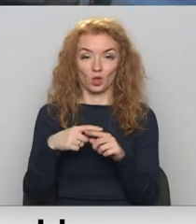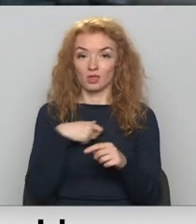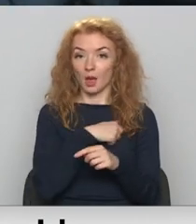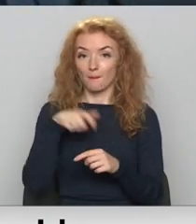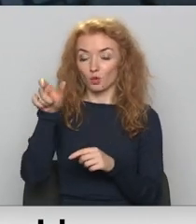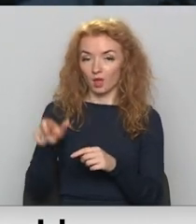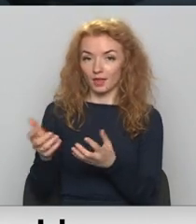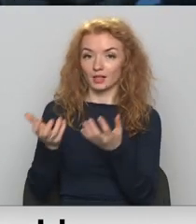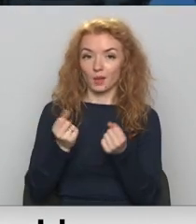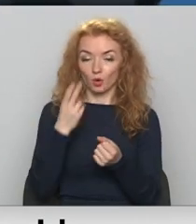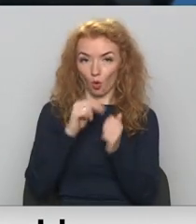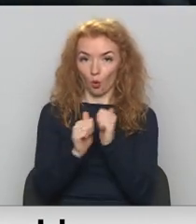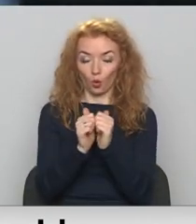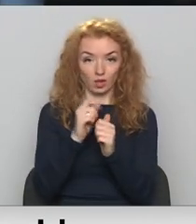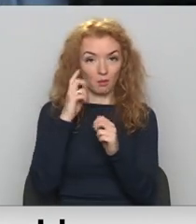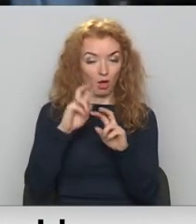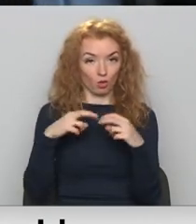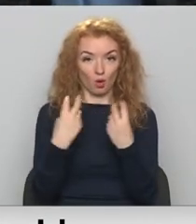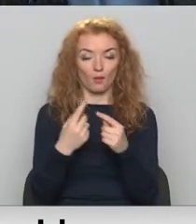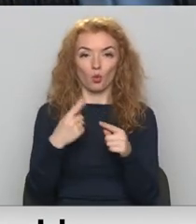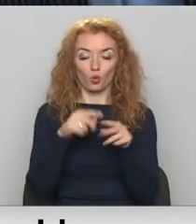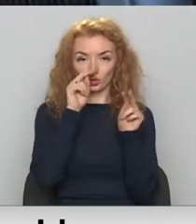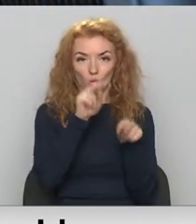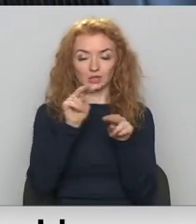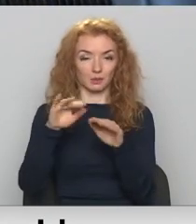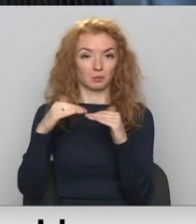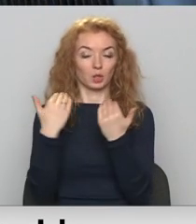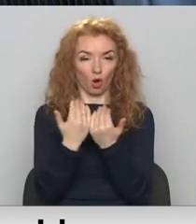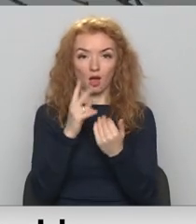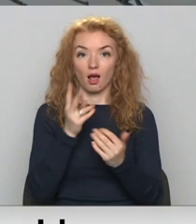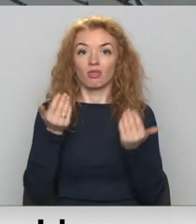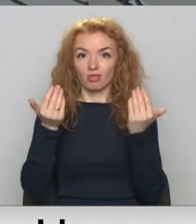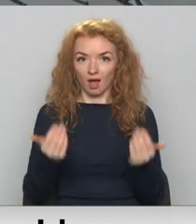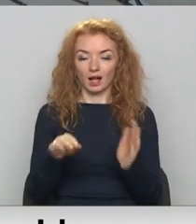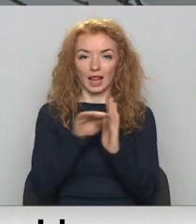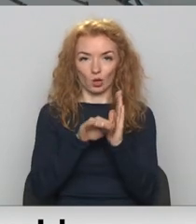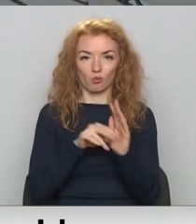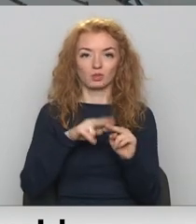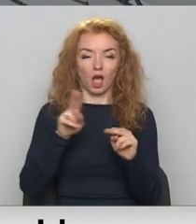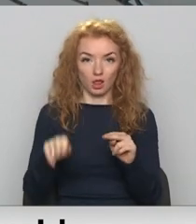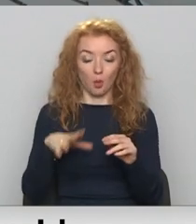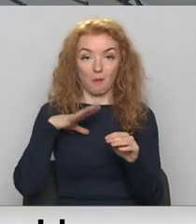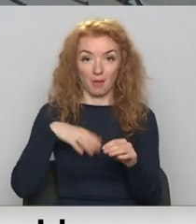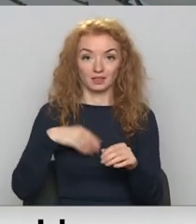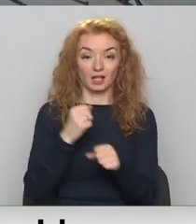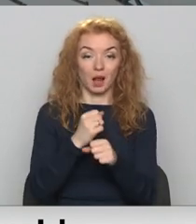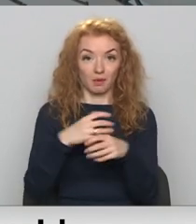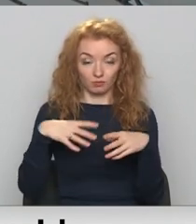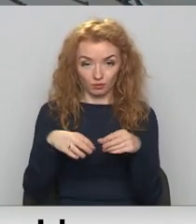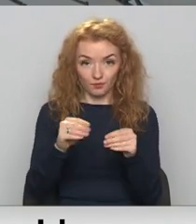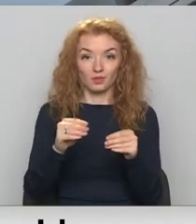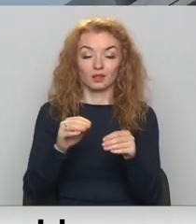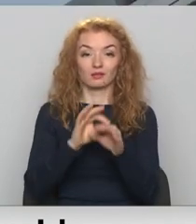saņēmaši no konkurences padomas un iepirkuma uzraucījusi biroja skaidrojumu, ka jau tagad likums ļauj pēc darba pabeigšanas un boviķu